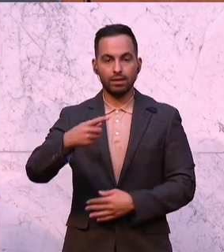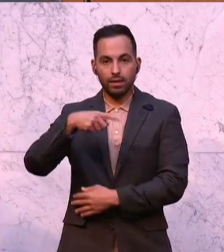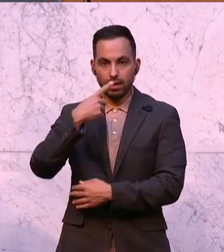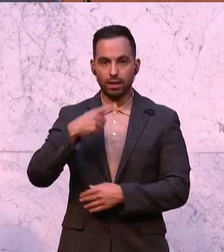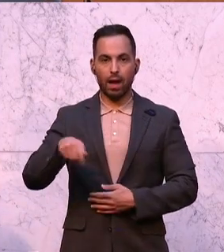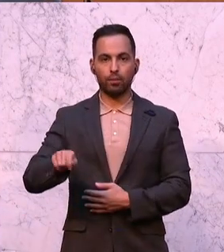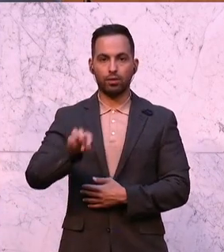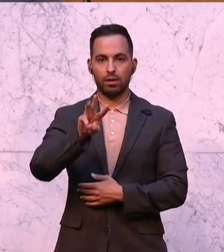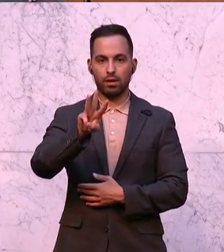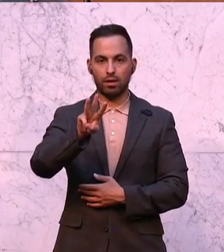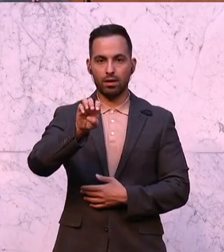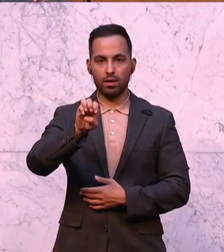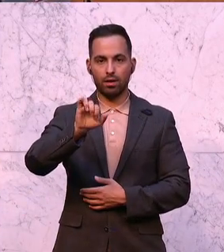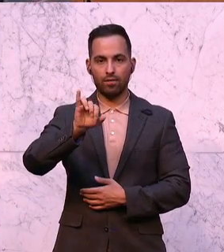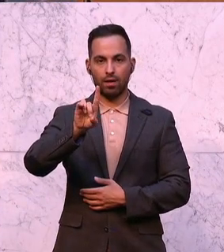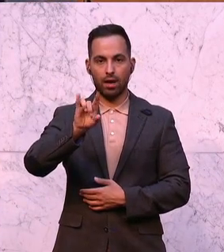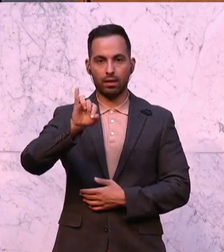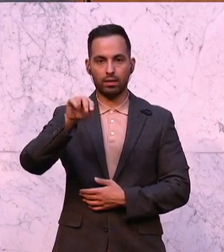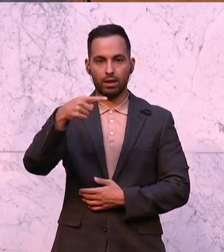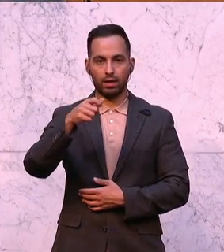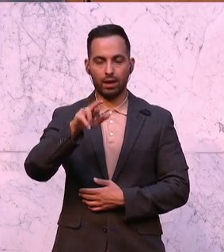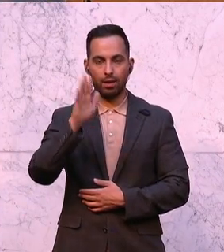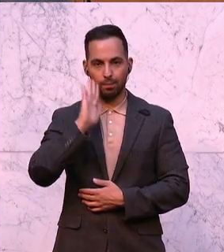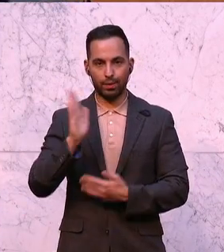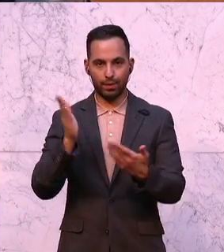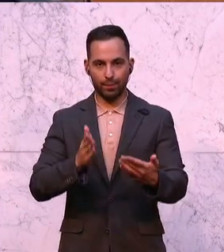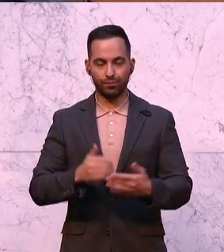Jahre gebraucht, festzustellen, dass der VKI förderwillig sei. Mensch. Danke. Danke. Danke.